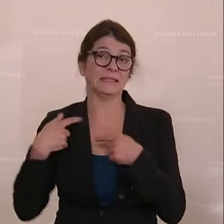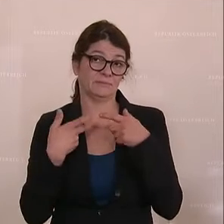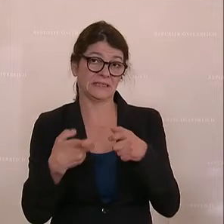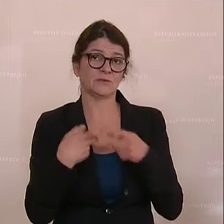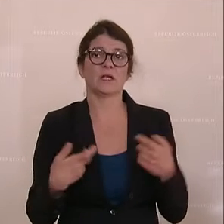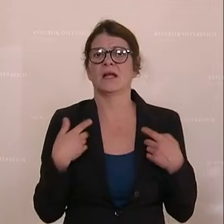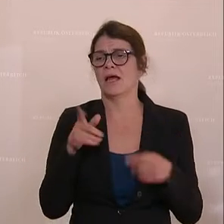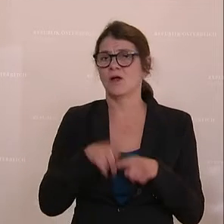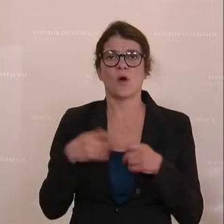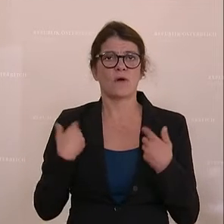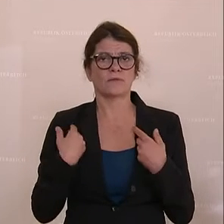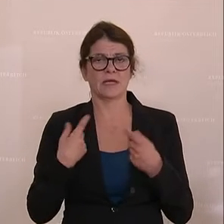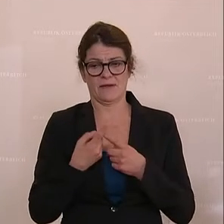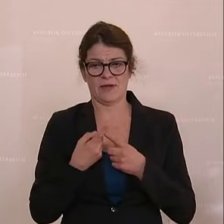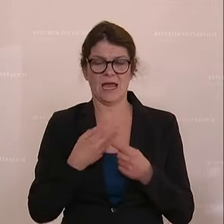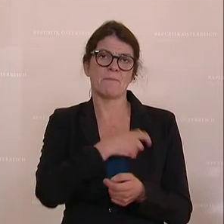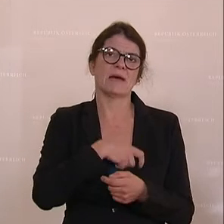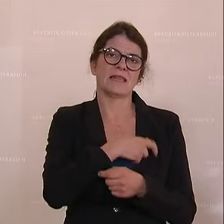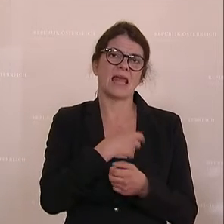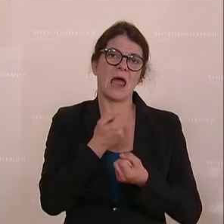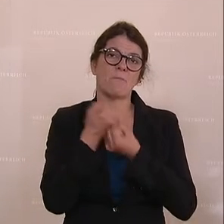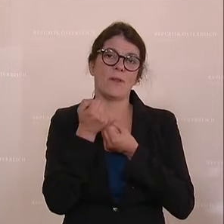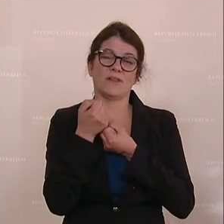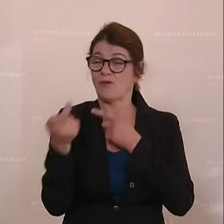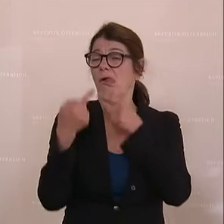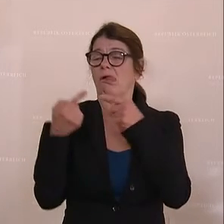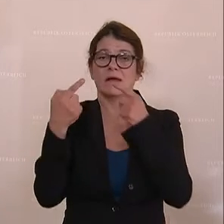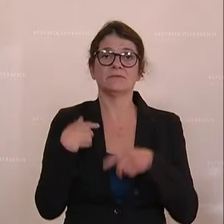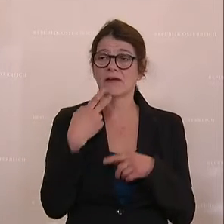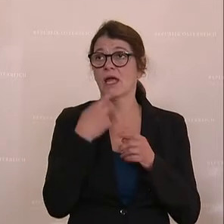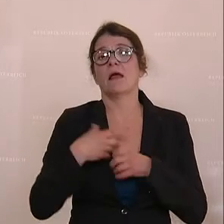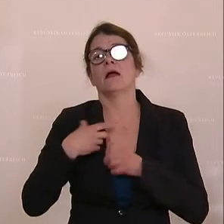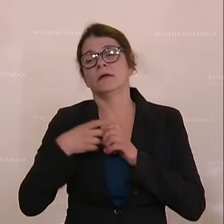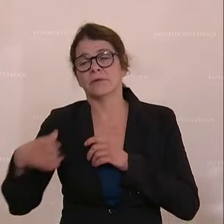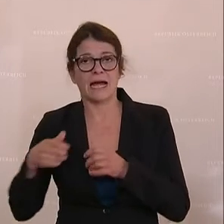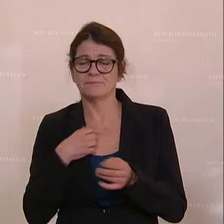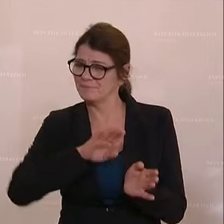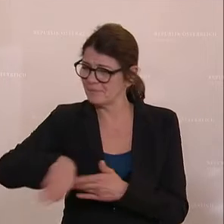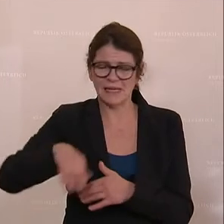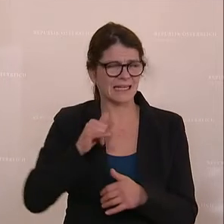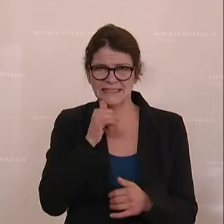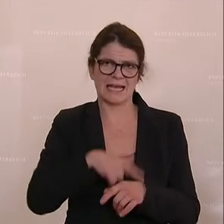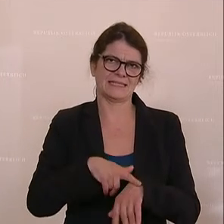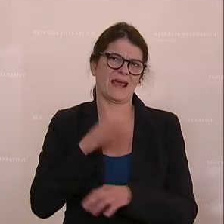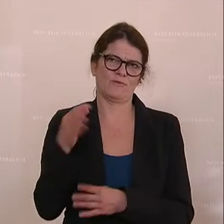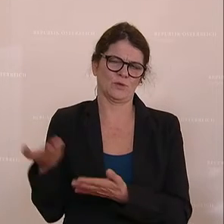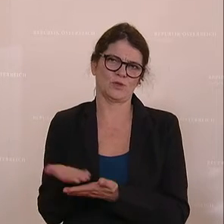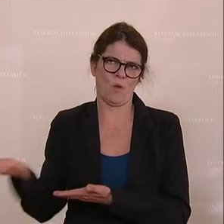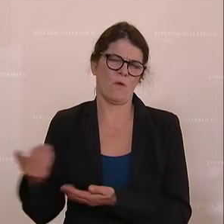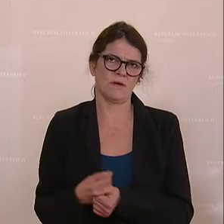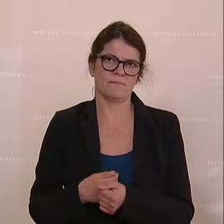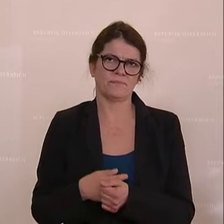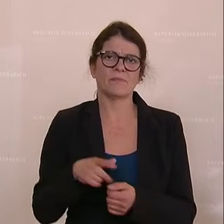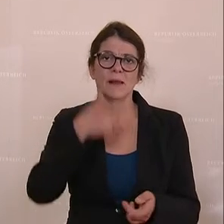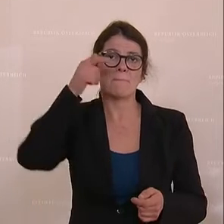und wir uns da oft mit dem Wechseln von parteipolitischem Kleingeld aufhalten. Es ist jetzt nicht die Zeit dazu. Die Menschen